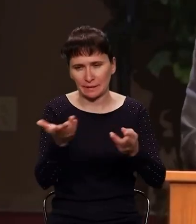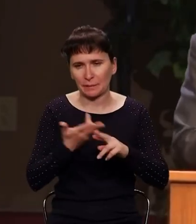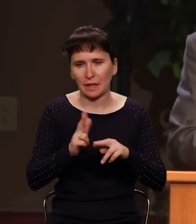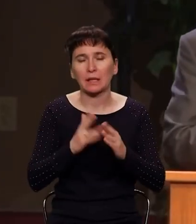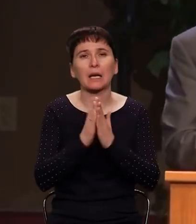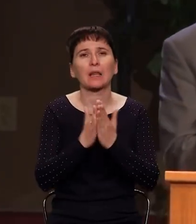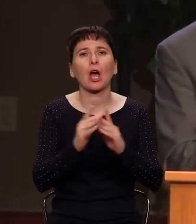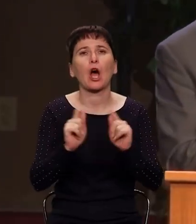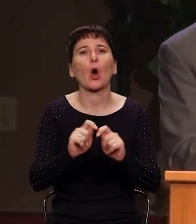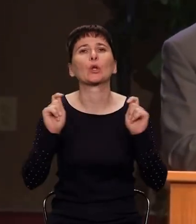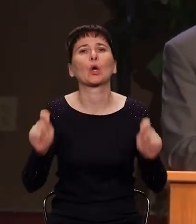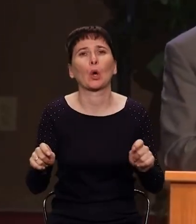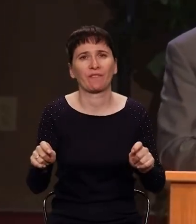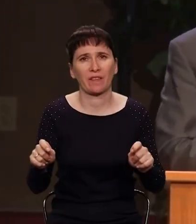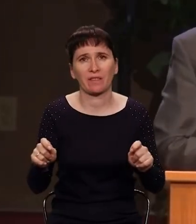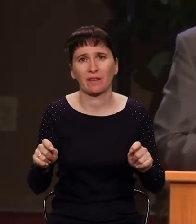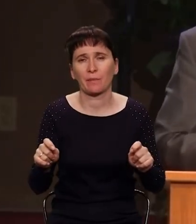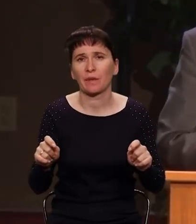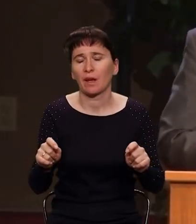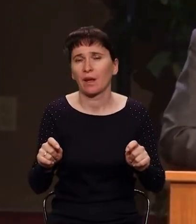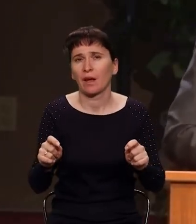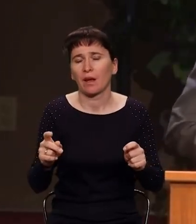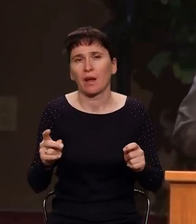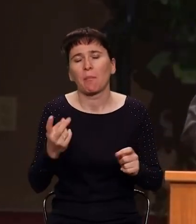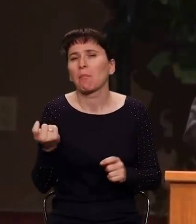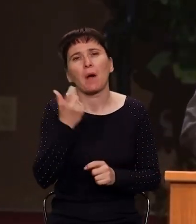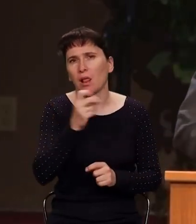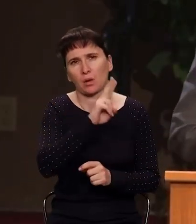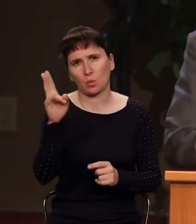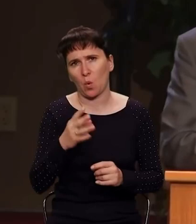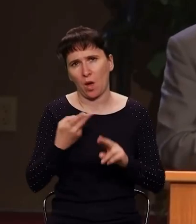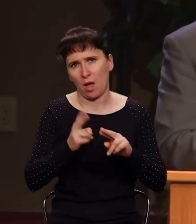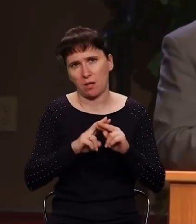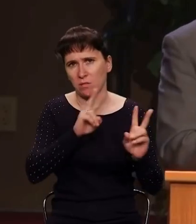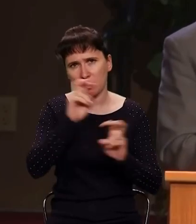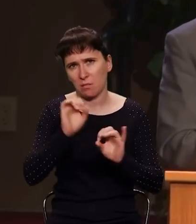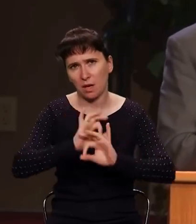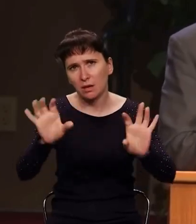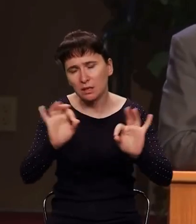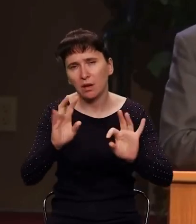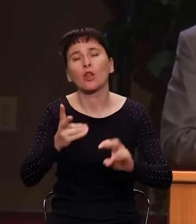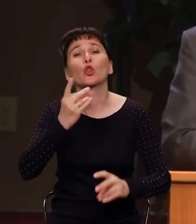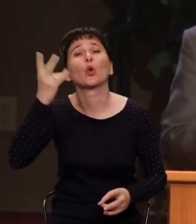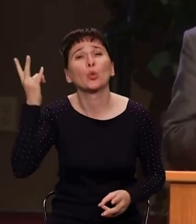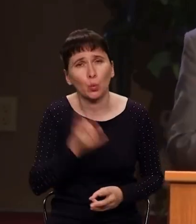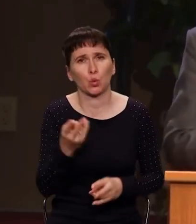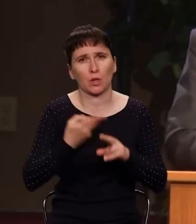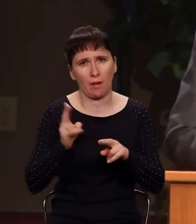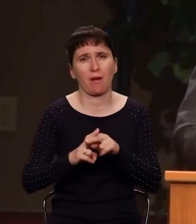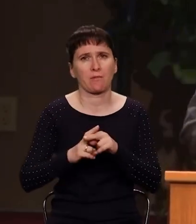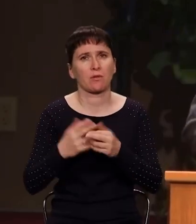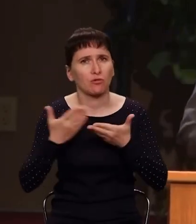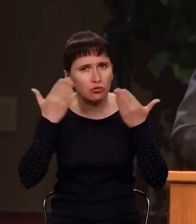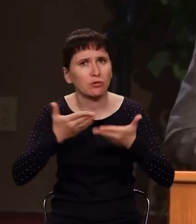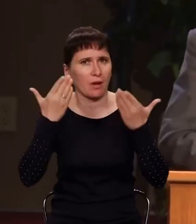Это книга откровения, которую очень редко верующие читают. Но они обязаны ее читать, потому что со